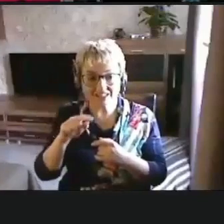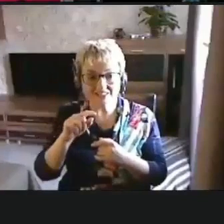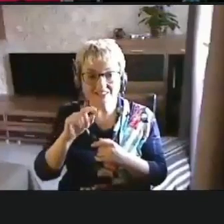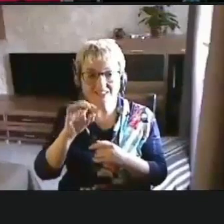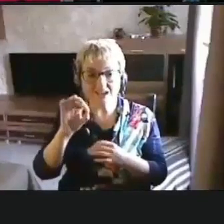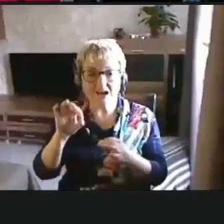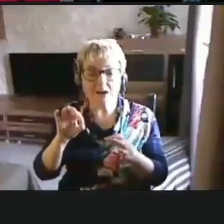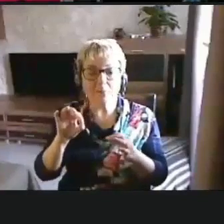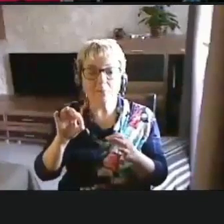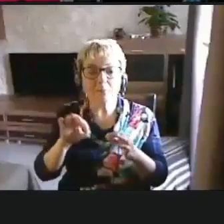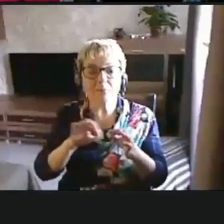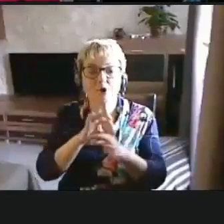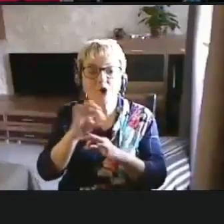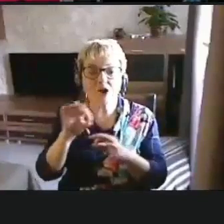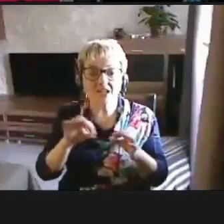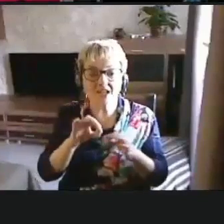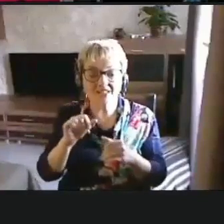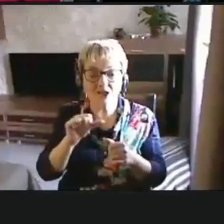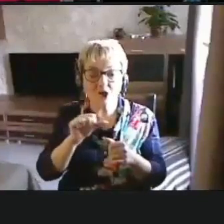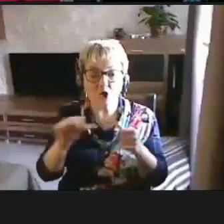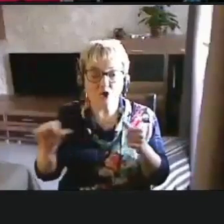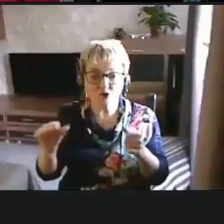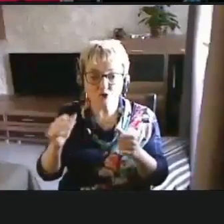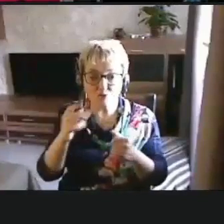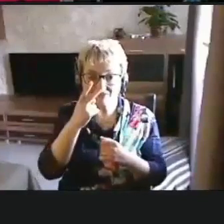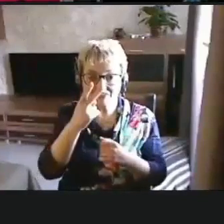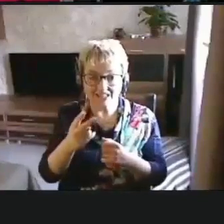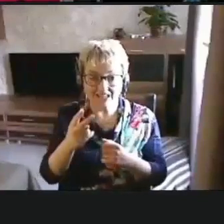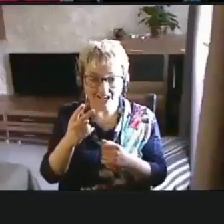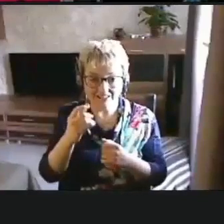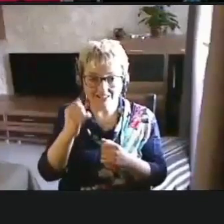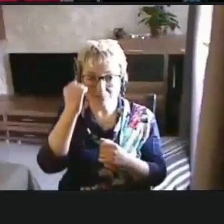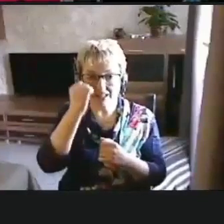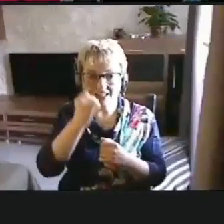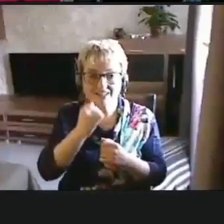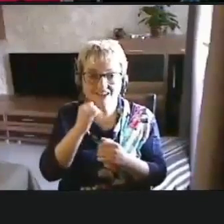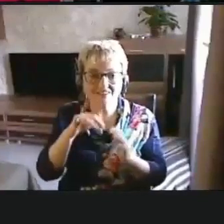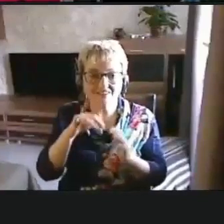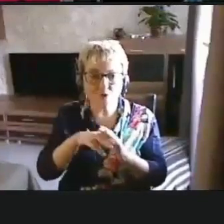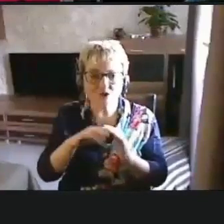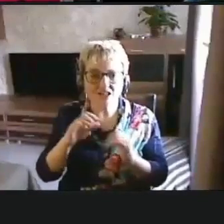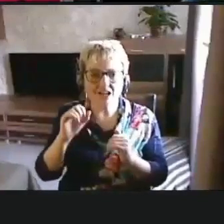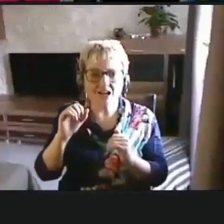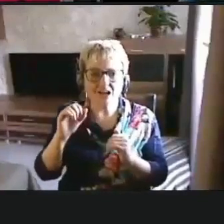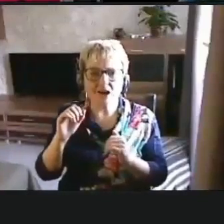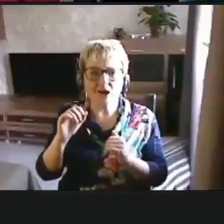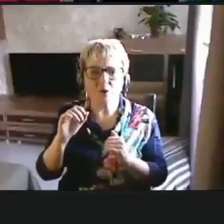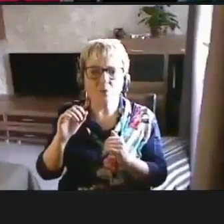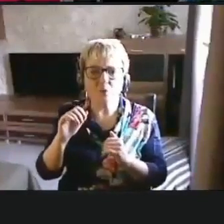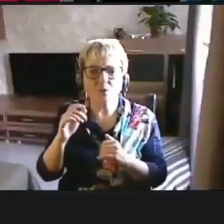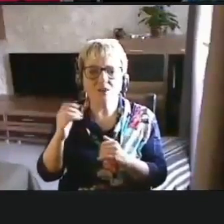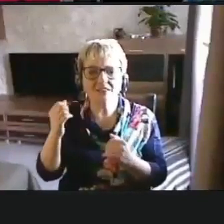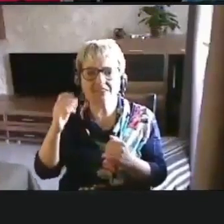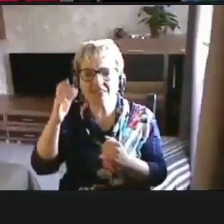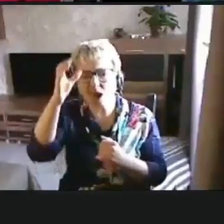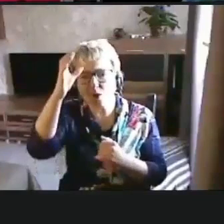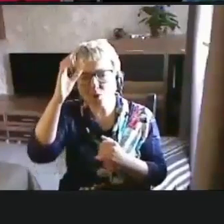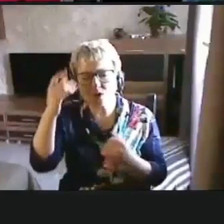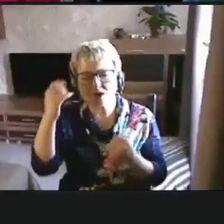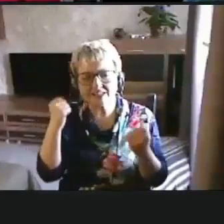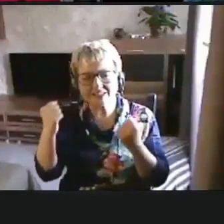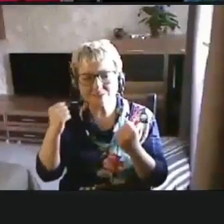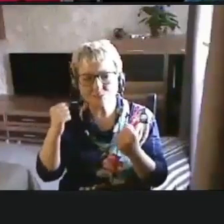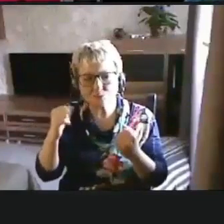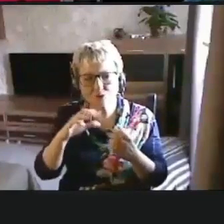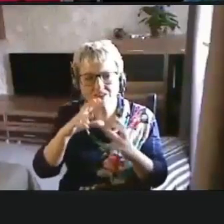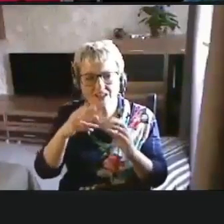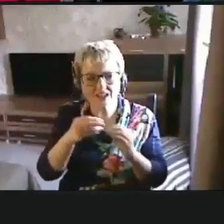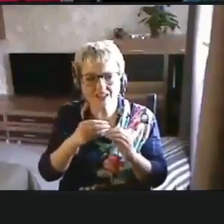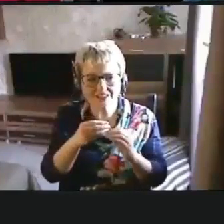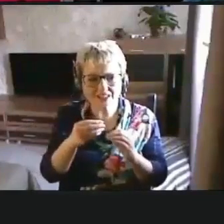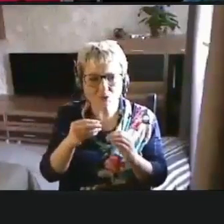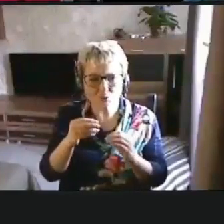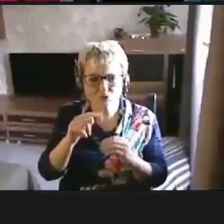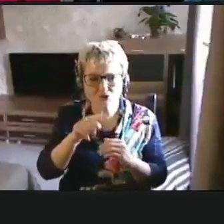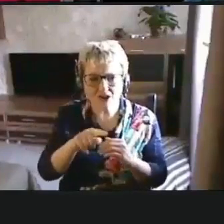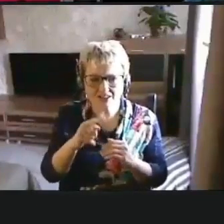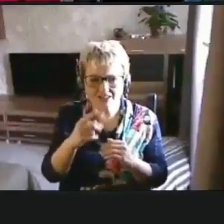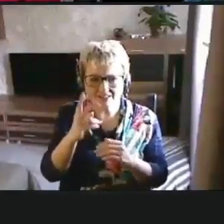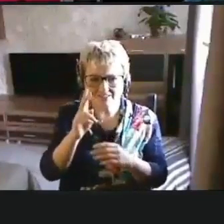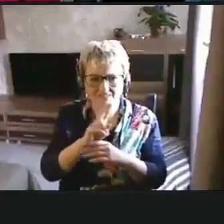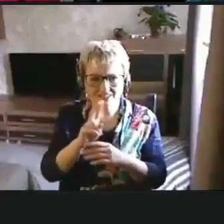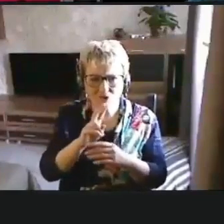ну, проект «Особый взгляд» благотворительного фонда Алишера Усманова «Искусство, наука и спорт» заключала с одним из вот сервисов